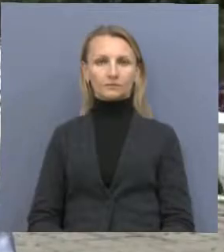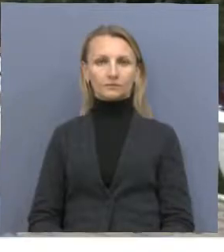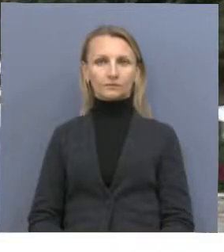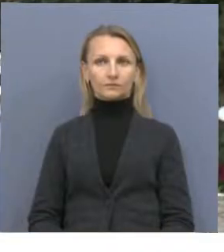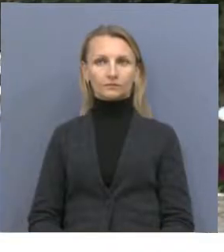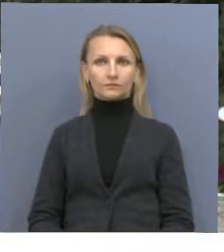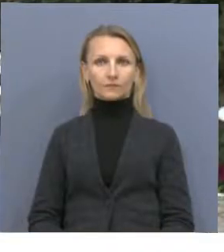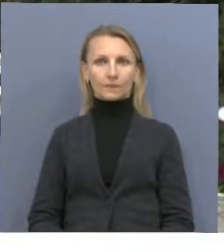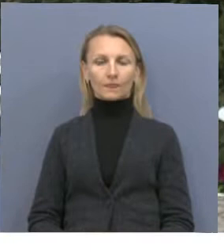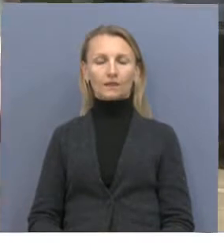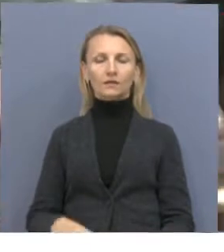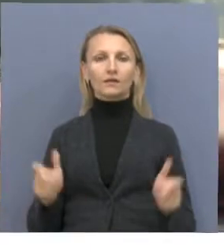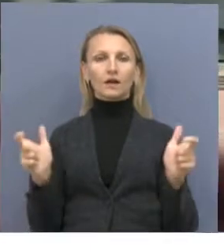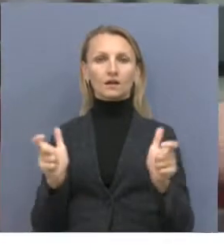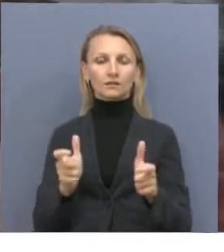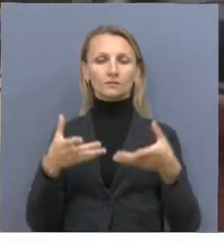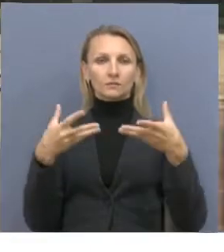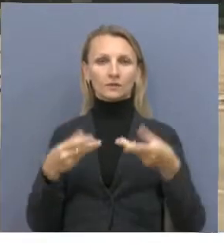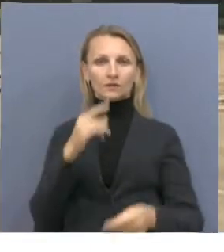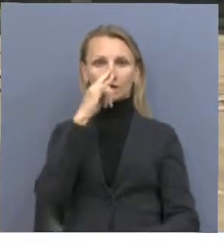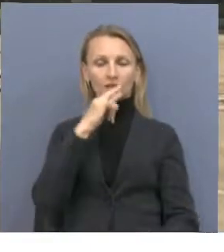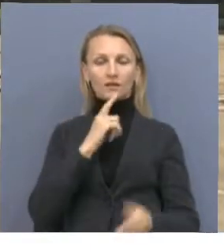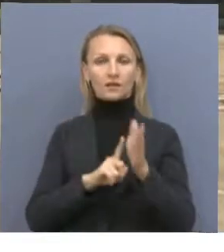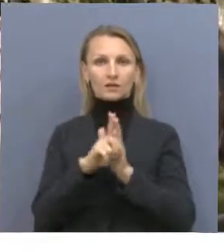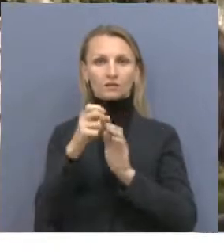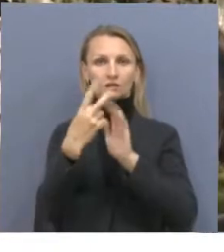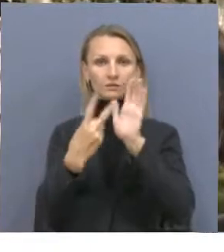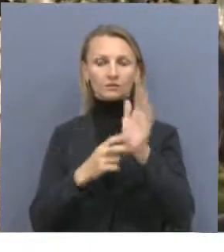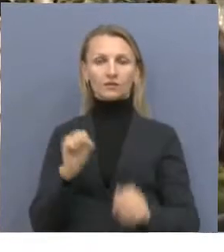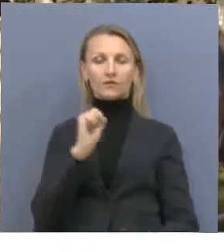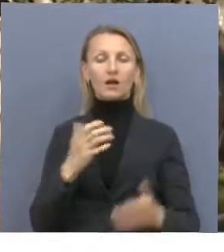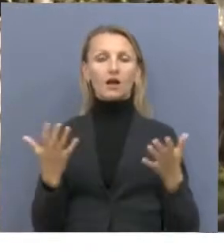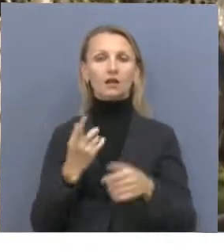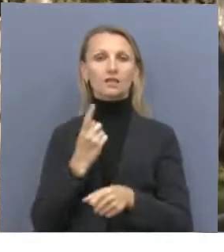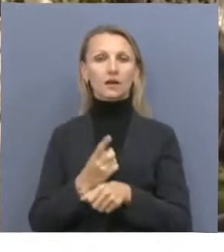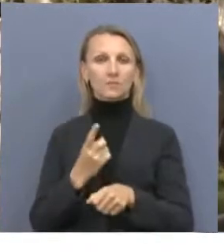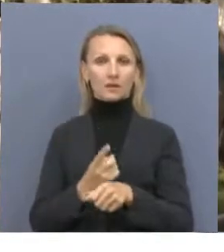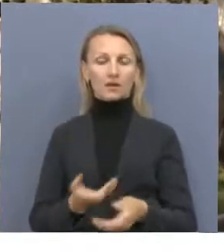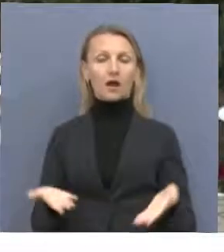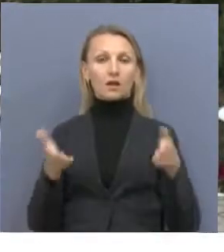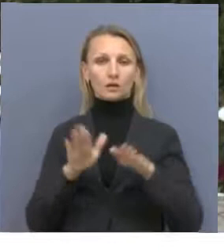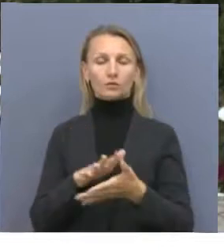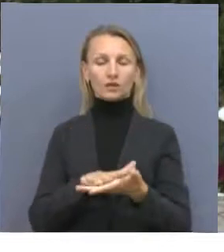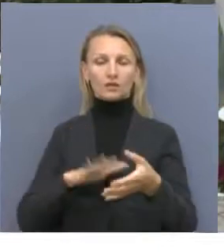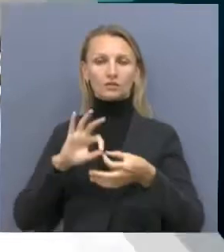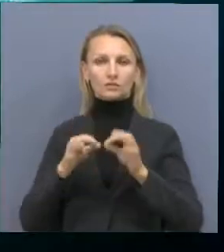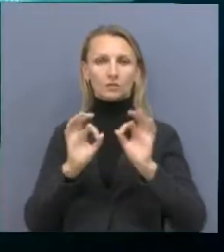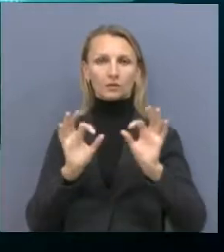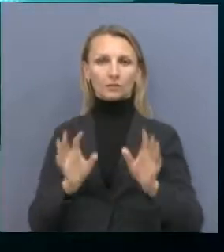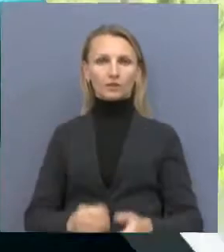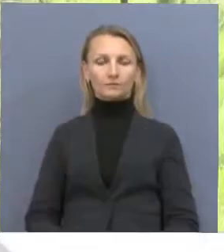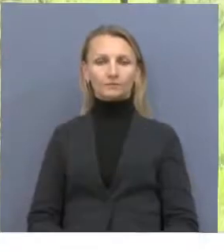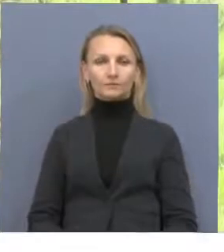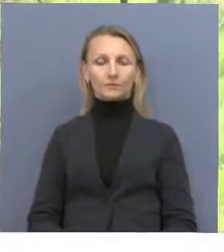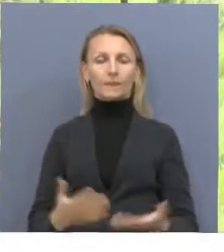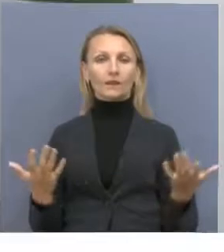Ослабление карантина в Казахстане 17 августа. Какие запреты сохранятся, расскажу вам я, Зарина Дюсикеева.